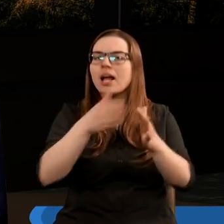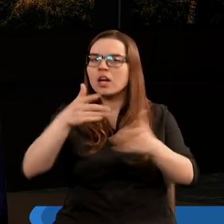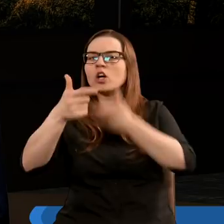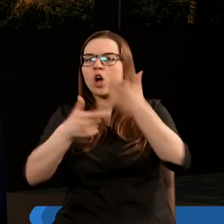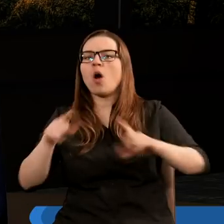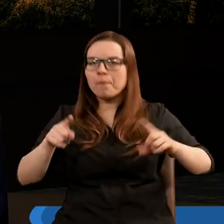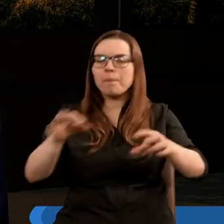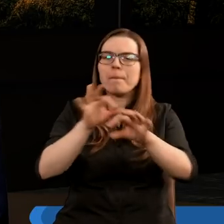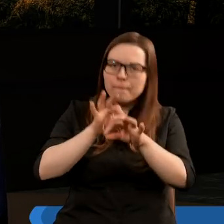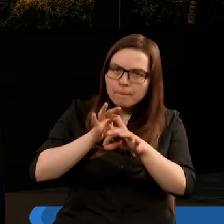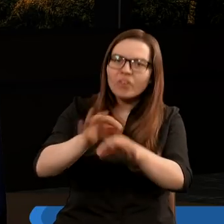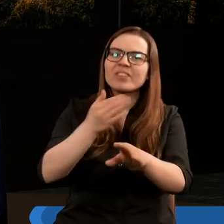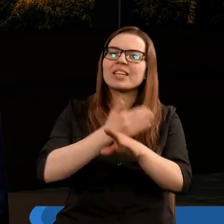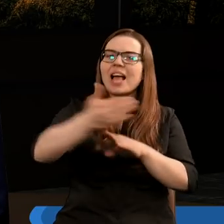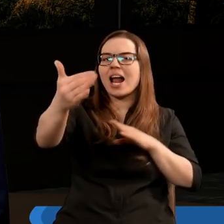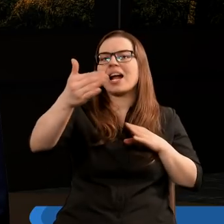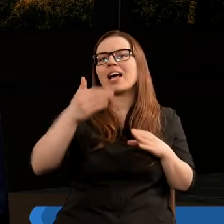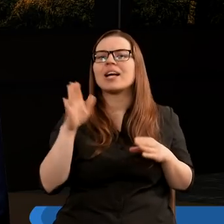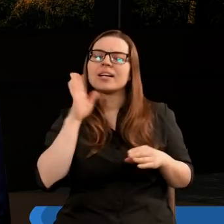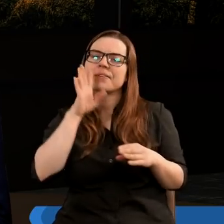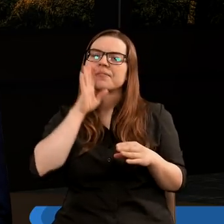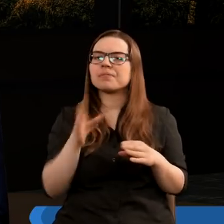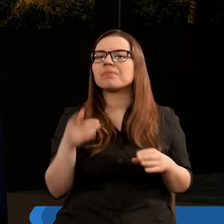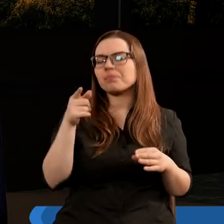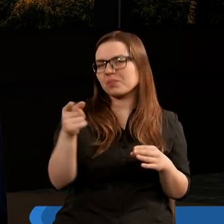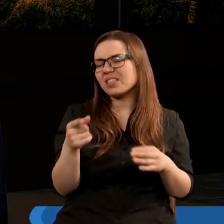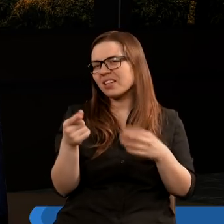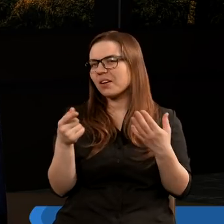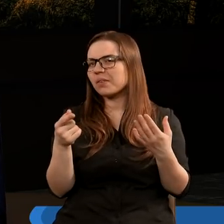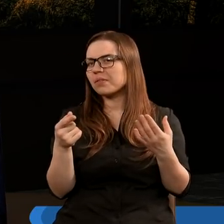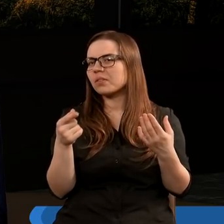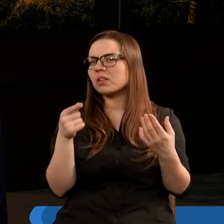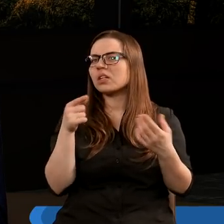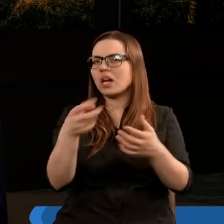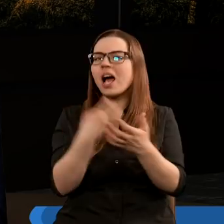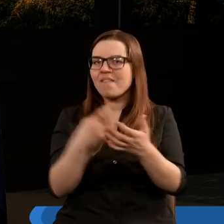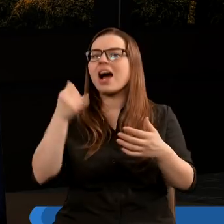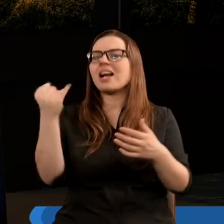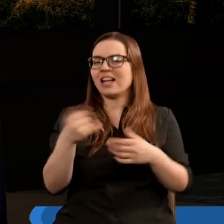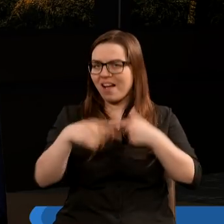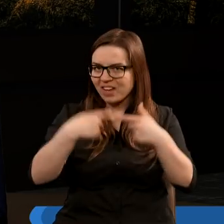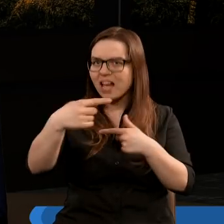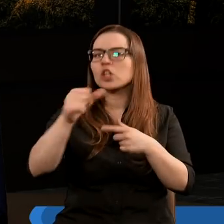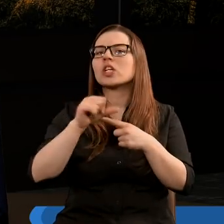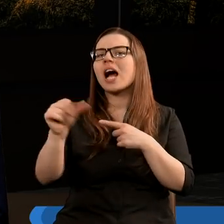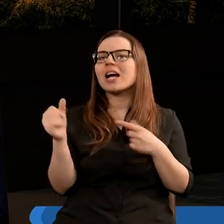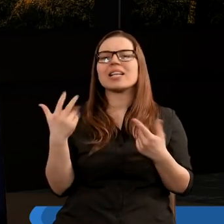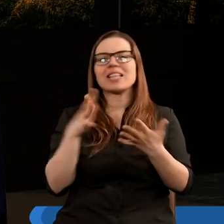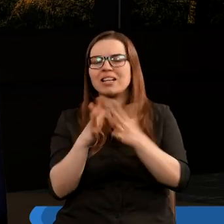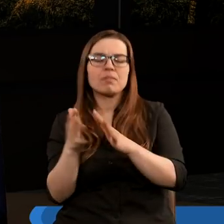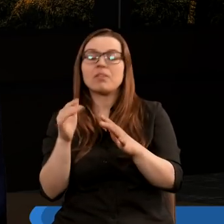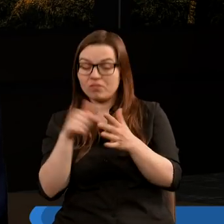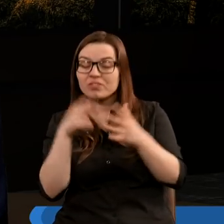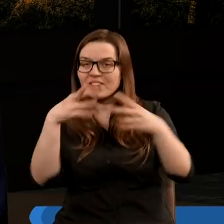założenia świata, prowadzi. To jest bardzo ważne, kiedy czytamy potem o zwiedzeniach, to to, że to jest Ewangelia wieczna i